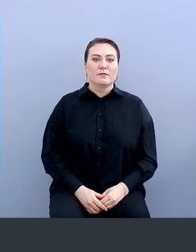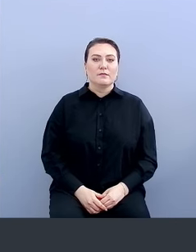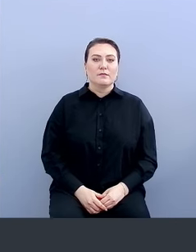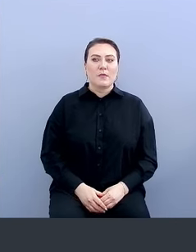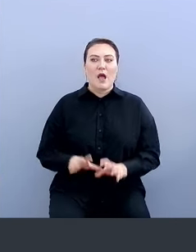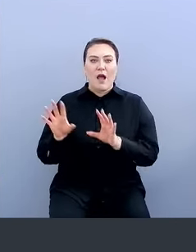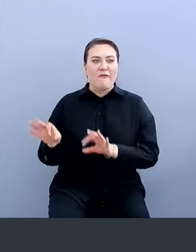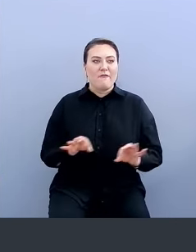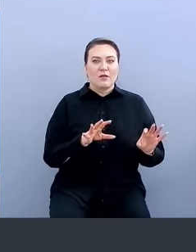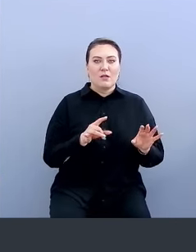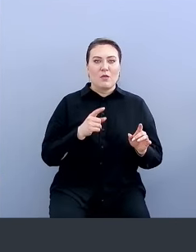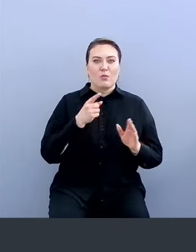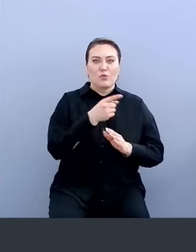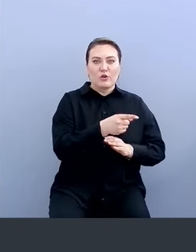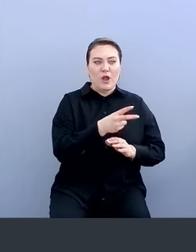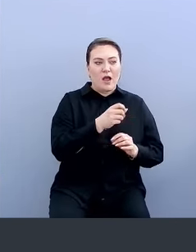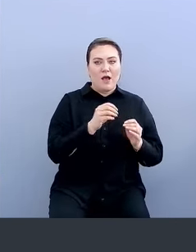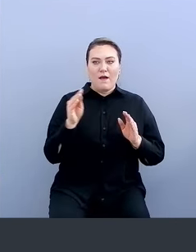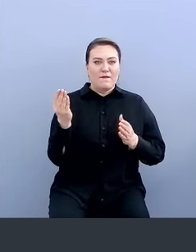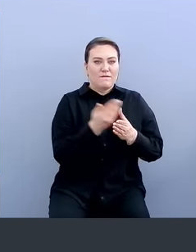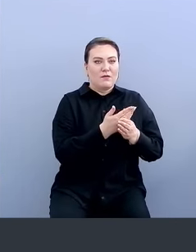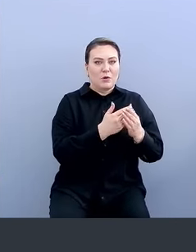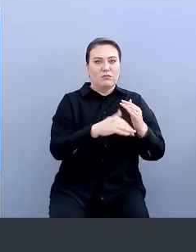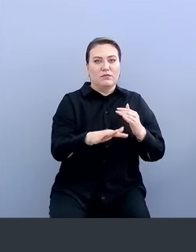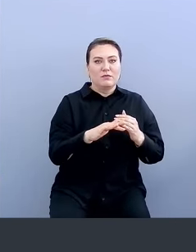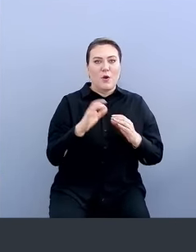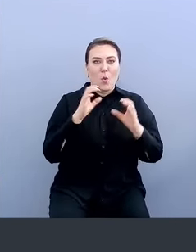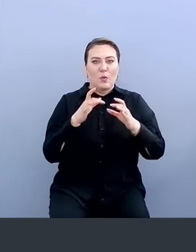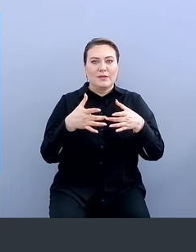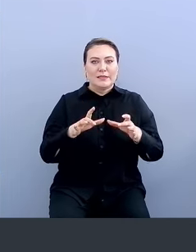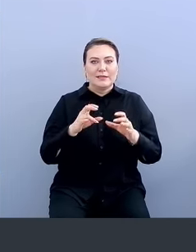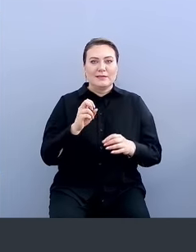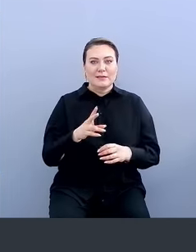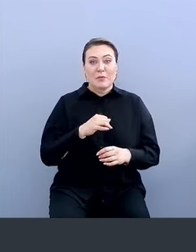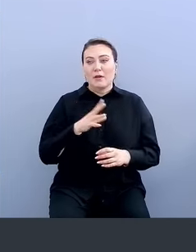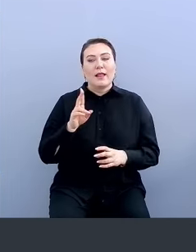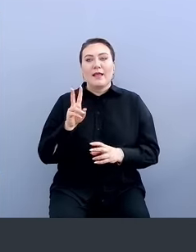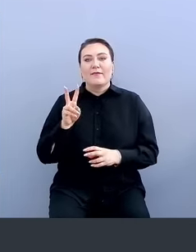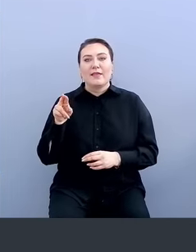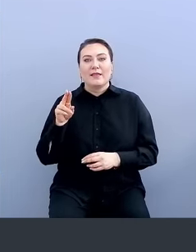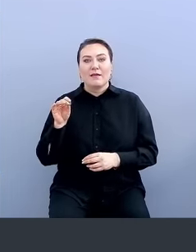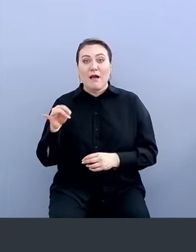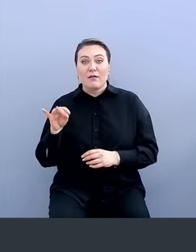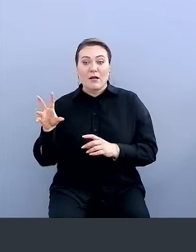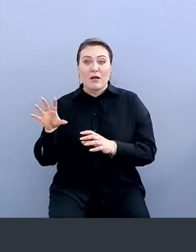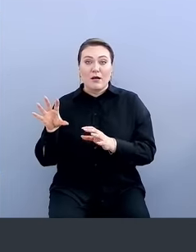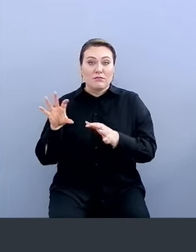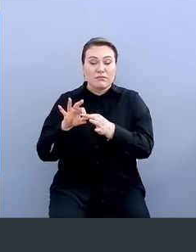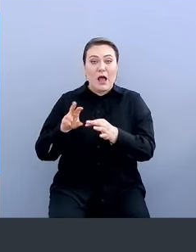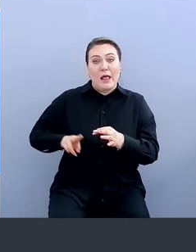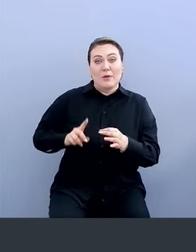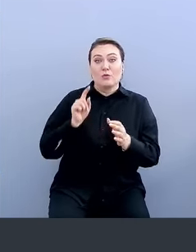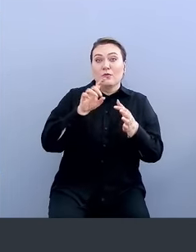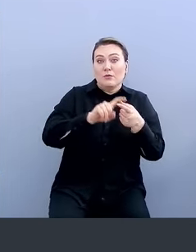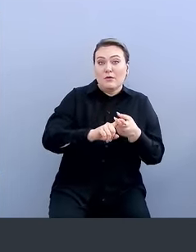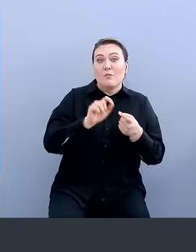Выгрузить на удаленной тачке файл, файл залить в какой-нибудь Google Диск. Там доступ есть с этой VDI на админку. Интернета там нет. Соответственно,